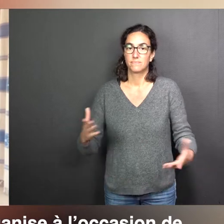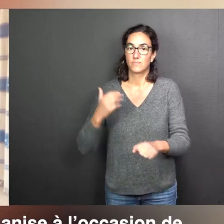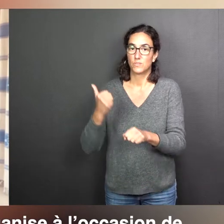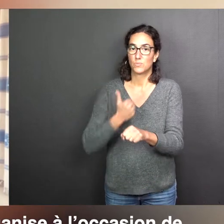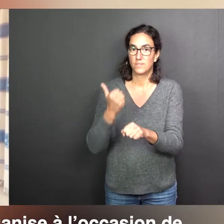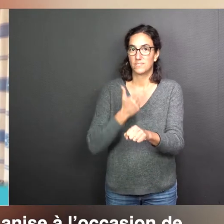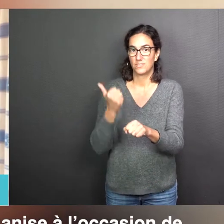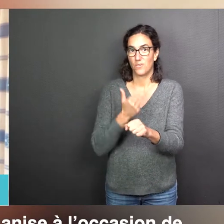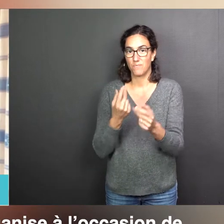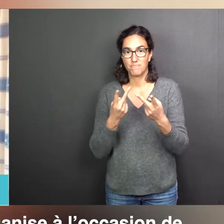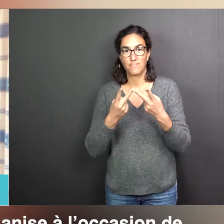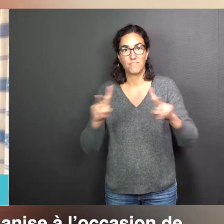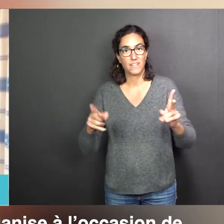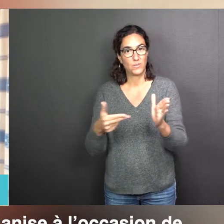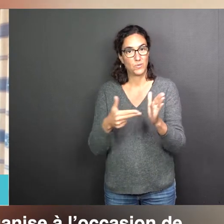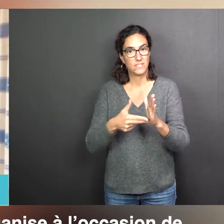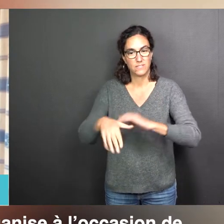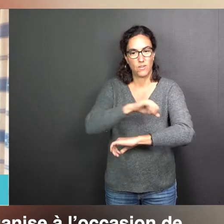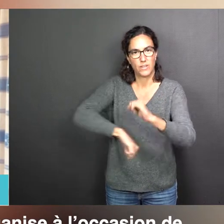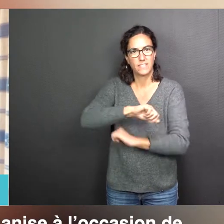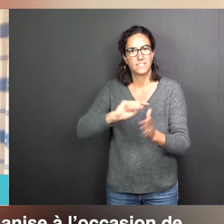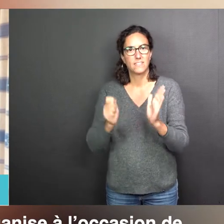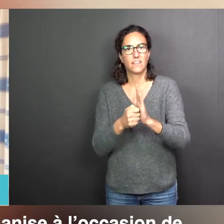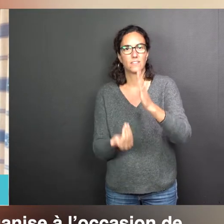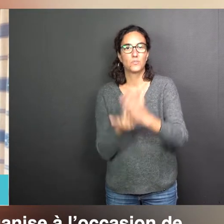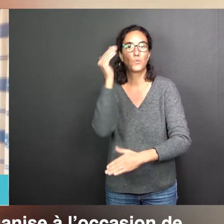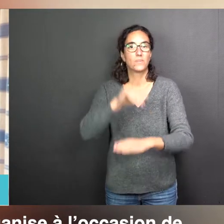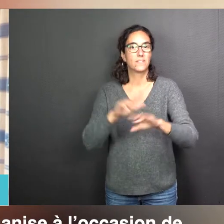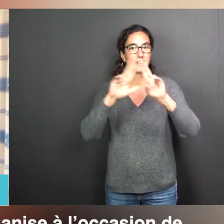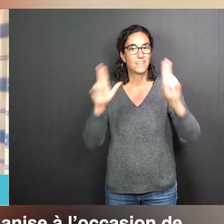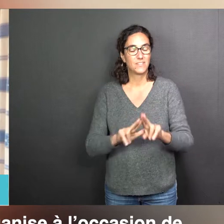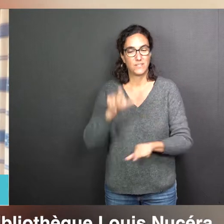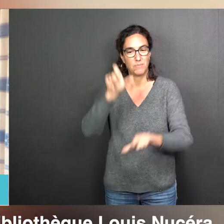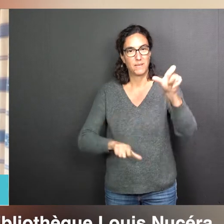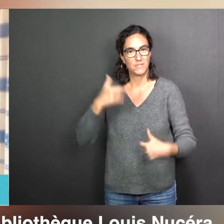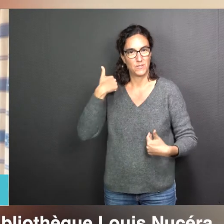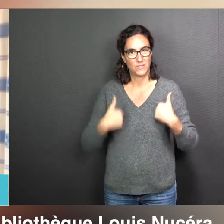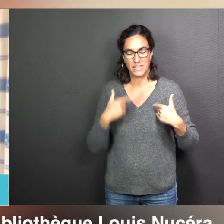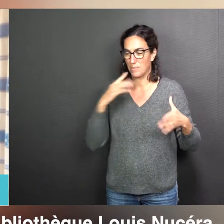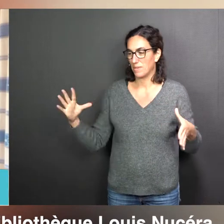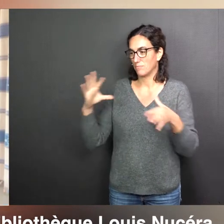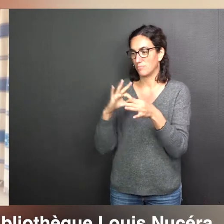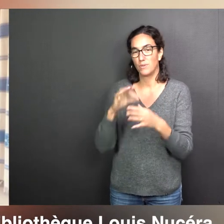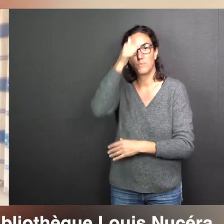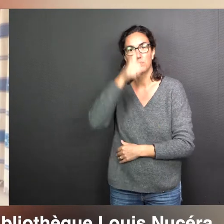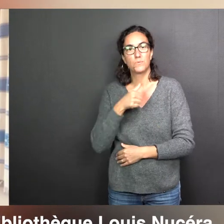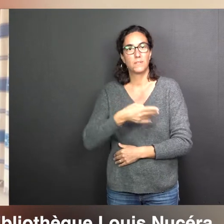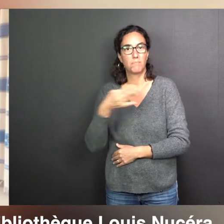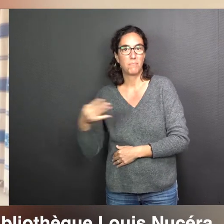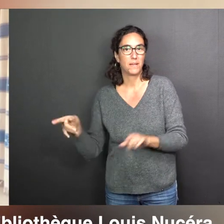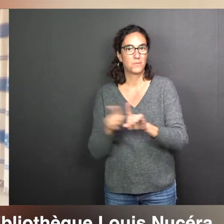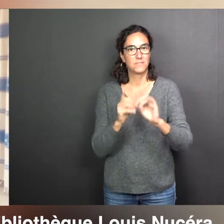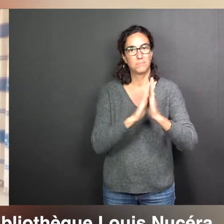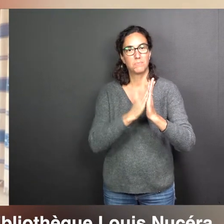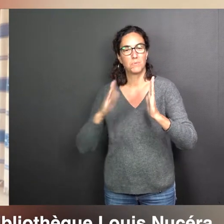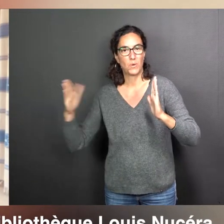Chaque année, la Ville de Nice organise, à l'occasion de la Journée internationale des personnes handicapées, avec le concours du MAMAC et de la